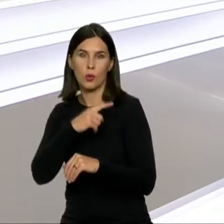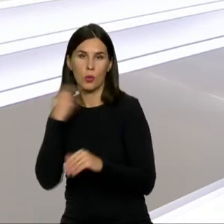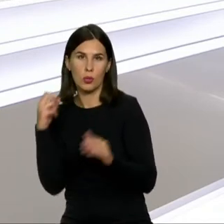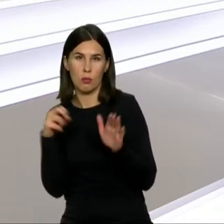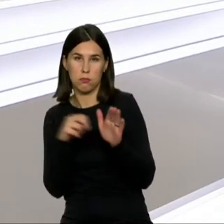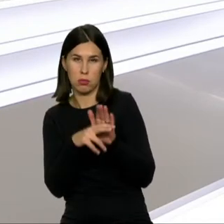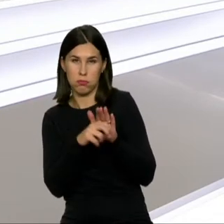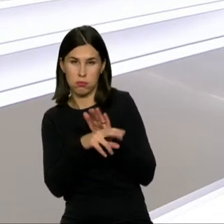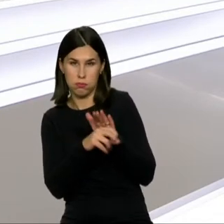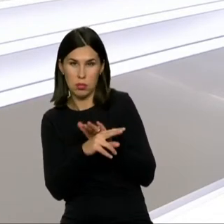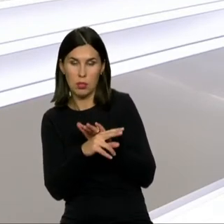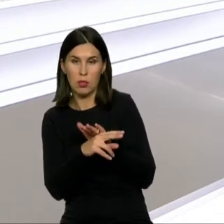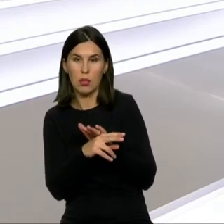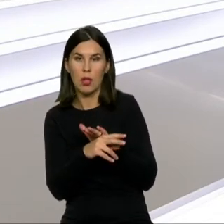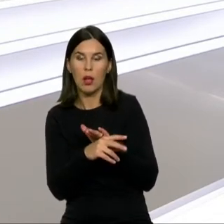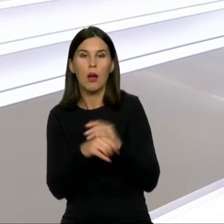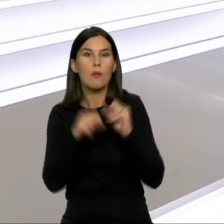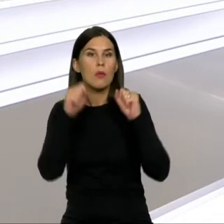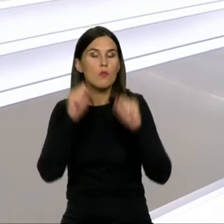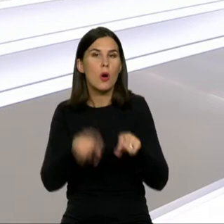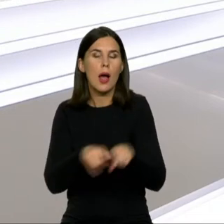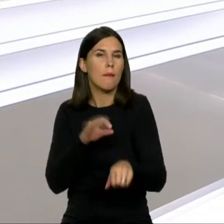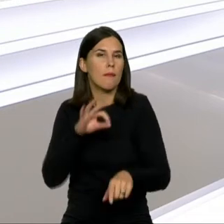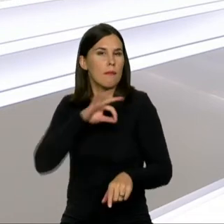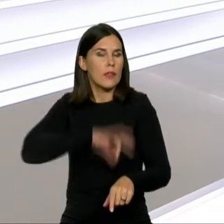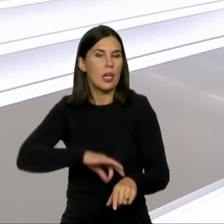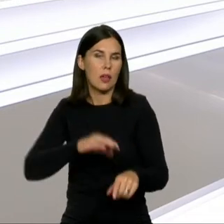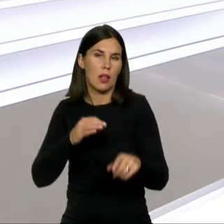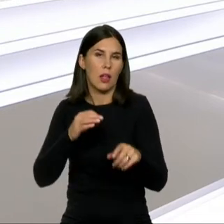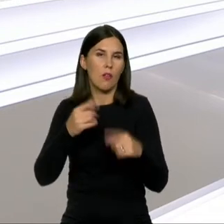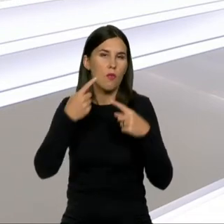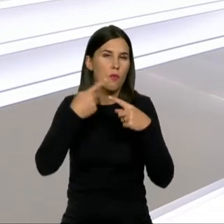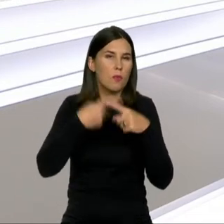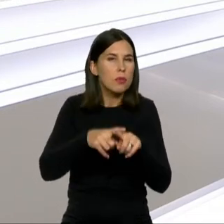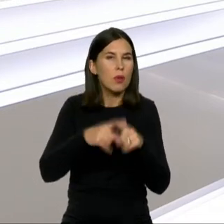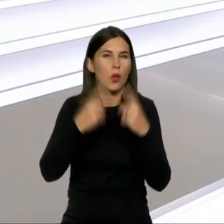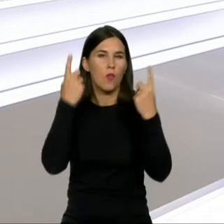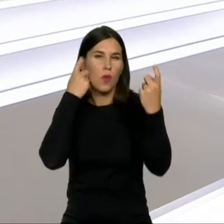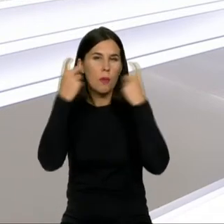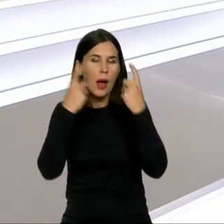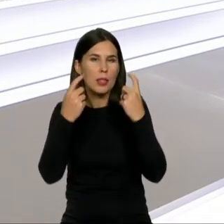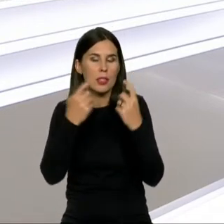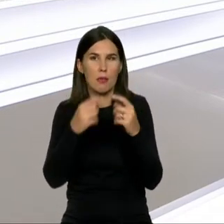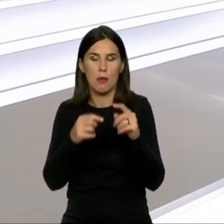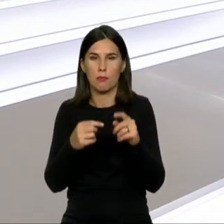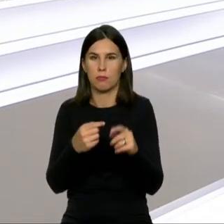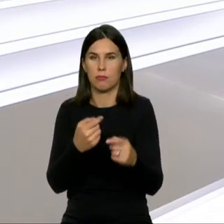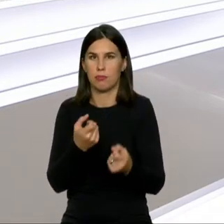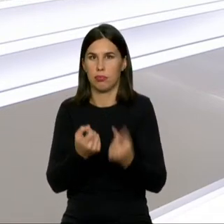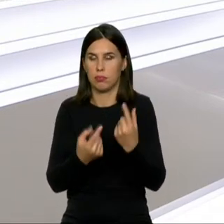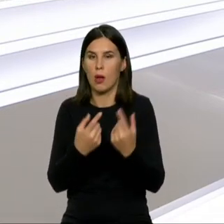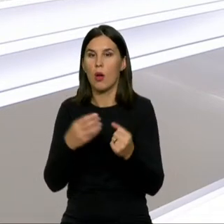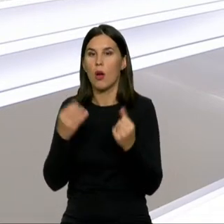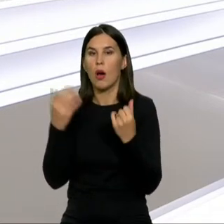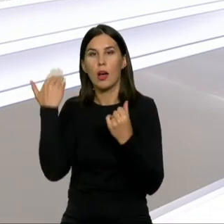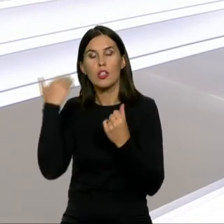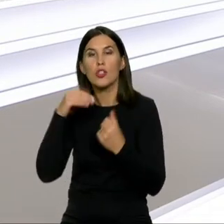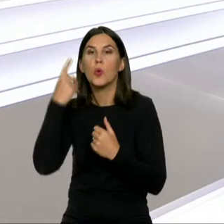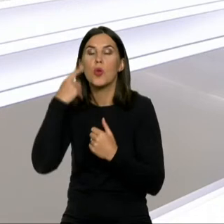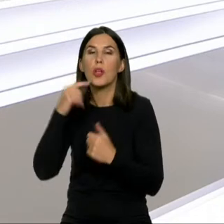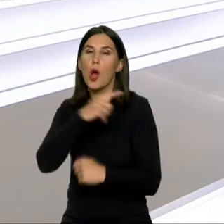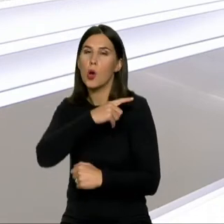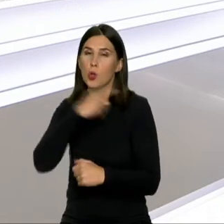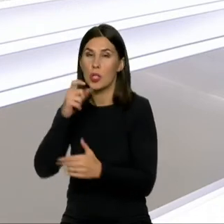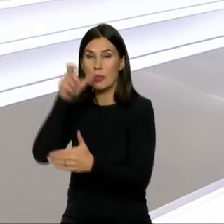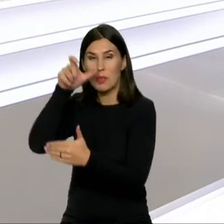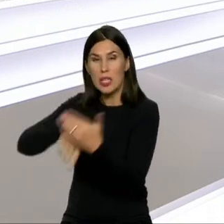suteikti naują impulsą gamybos ir informacinių technologijų sektoriui. Nors dar neseniai iš Kazakstano vyko inžinieriai ir darbininkai siekia gauti Rusijos pilietybę ir ten